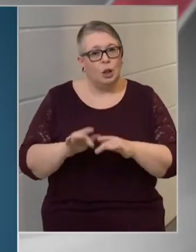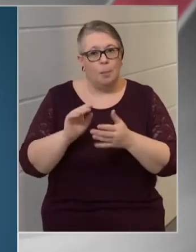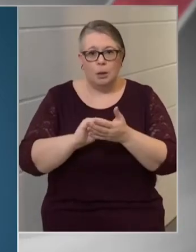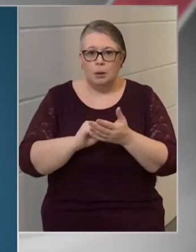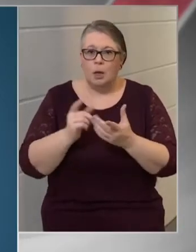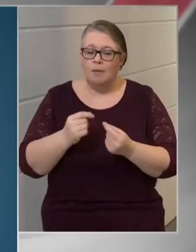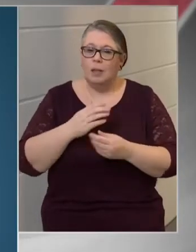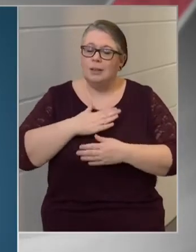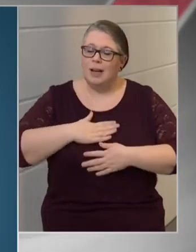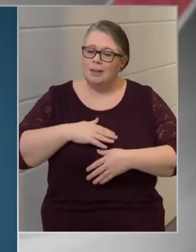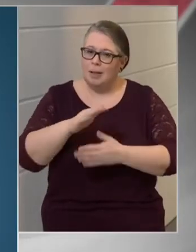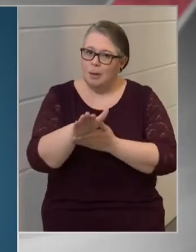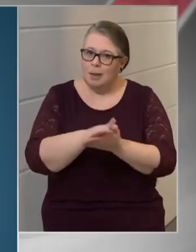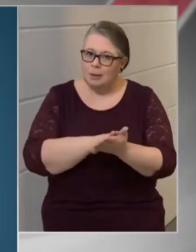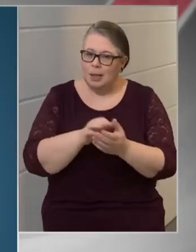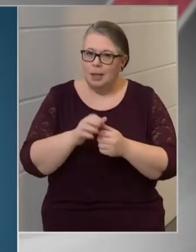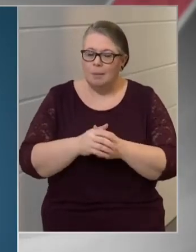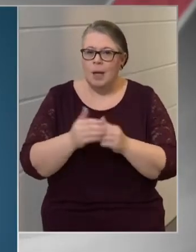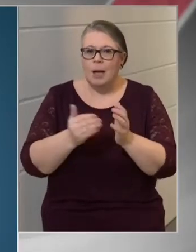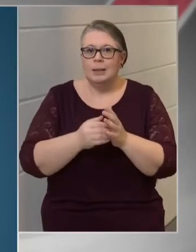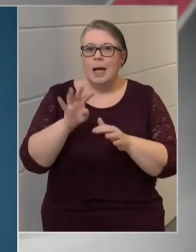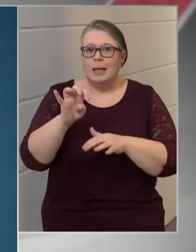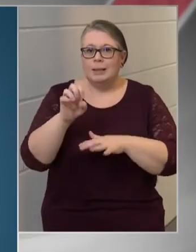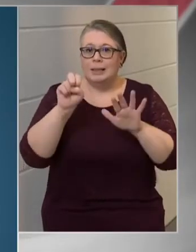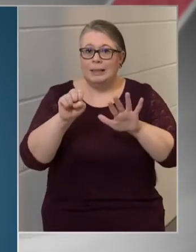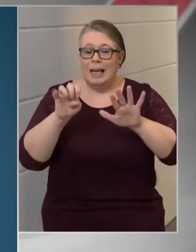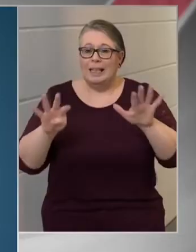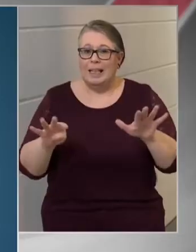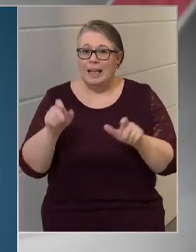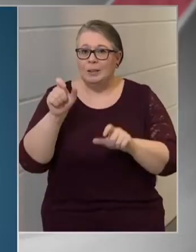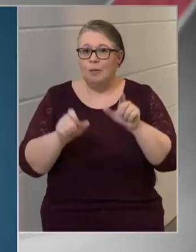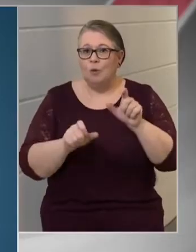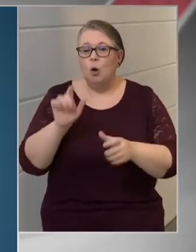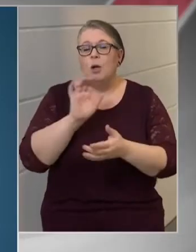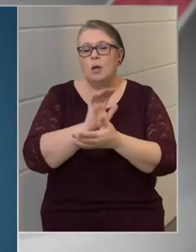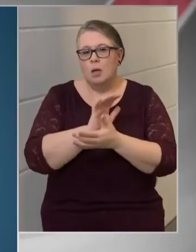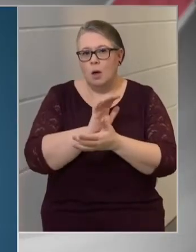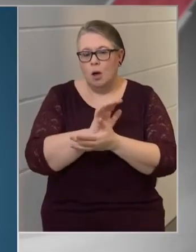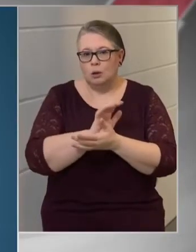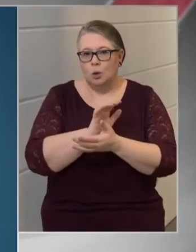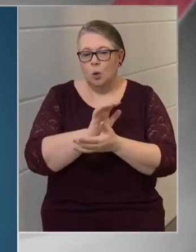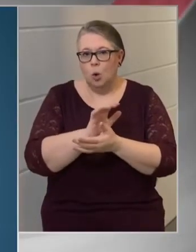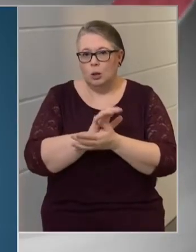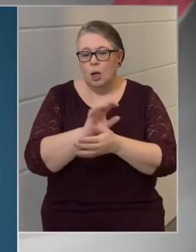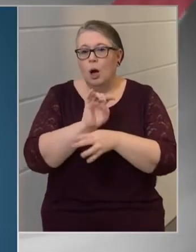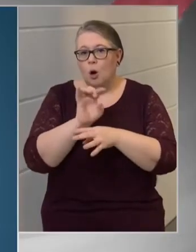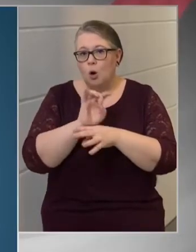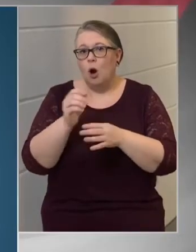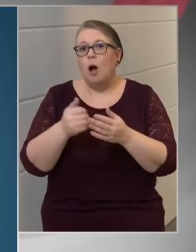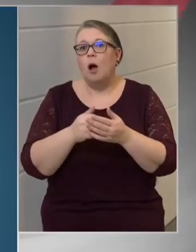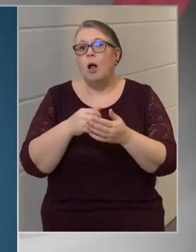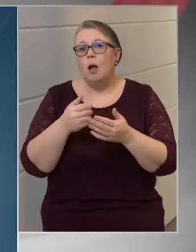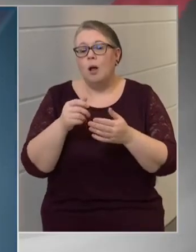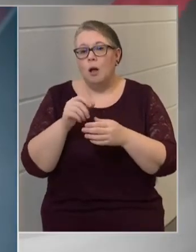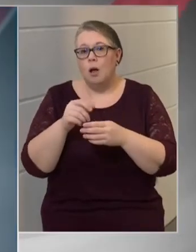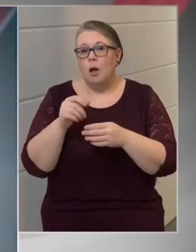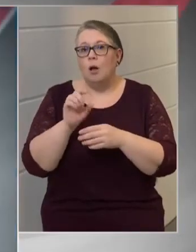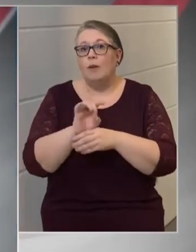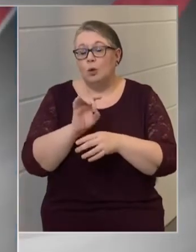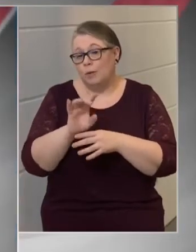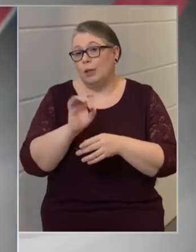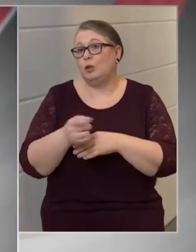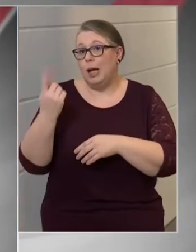adataival szeretném kezdeni. 1419 főnél igazolták az új koronavírus fertőzést az elmúlt 24